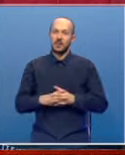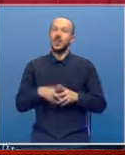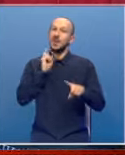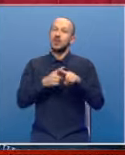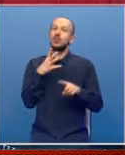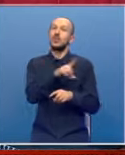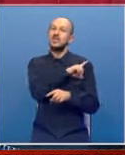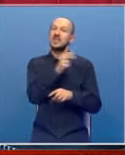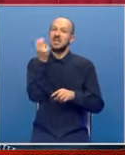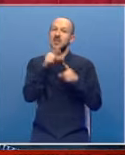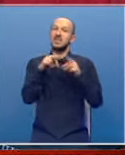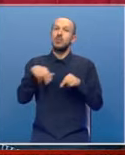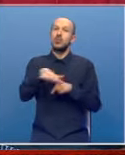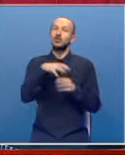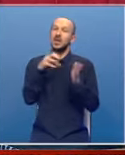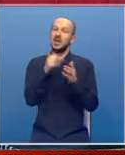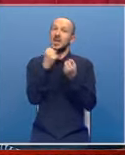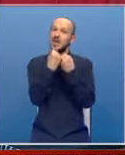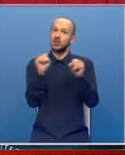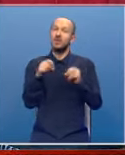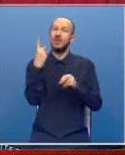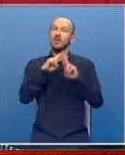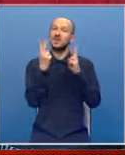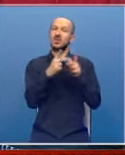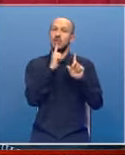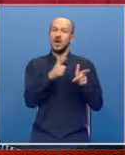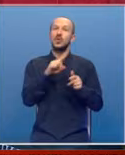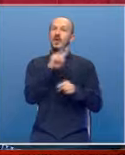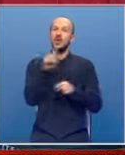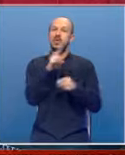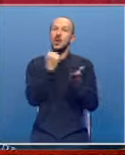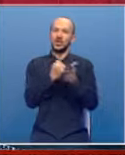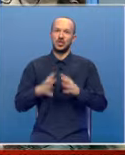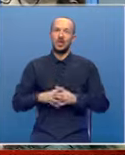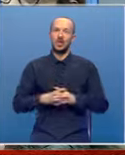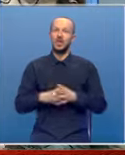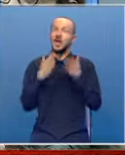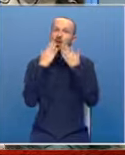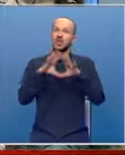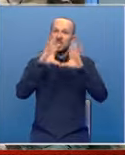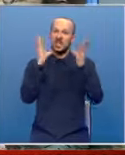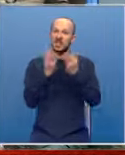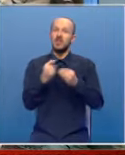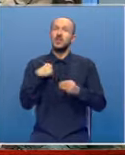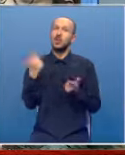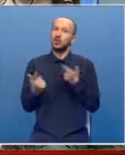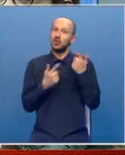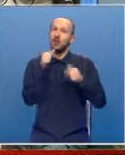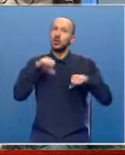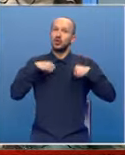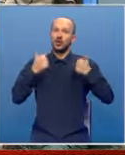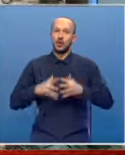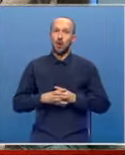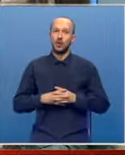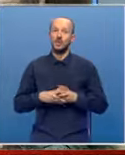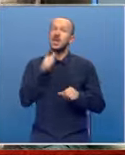Tačan broj stradla ih Srba sa području ovog grada i Hercegovine u Prvom svjetskom ratu nikada nije utvrđen. Zahvaljujući svima njima mi uživamo i živimo